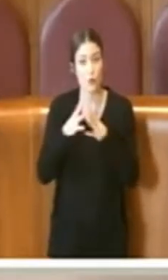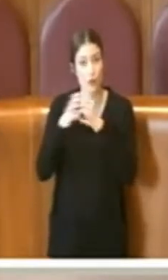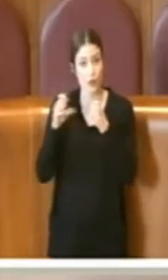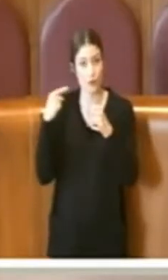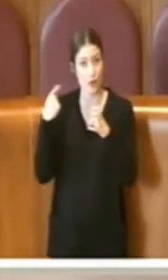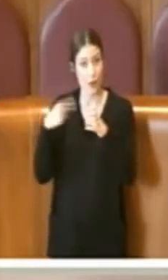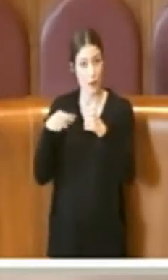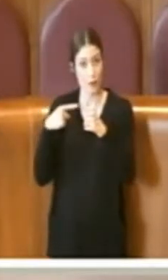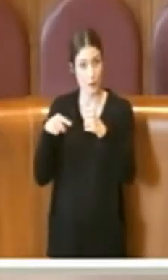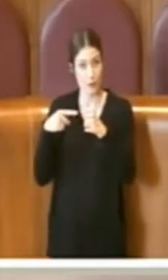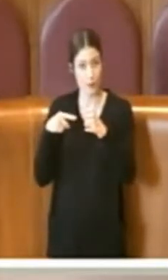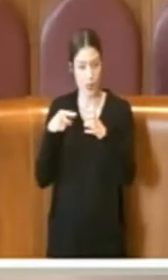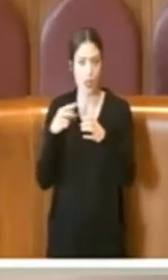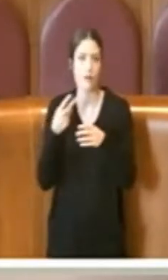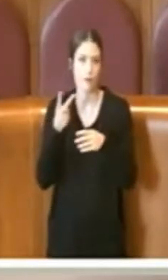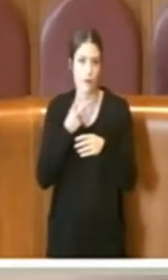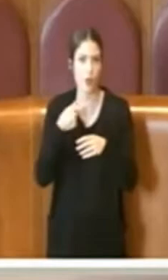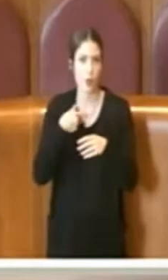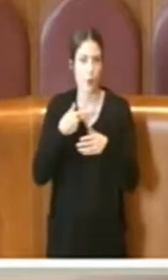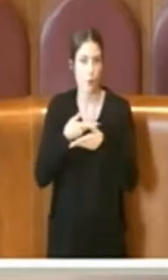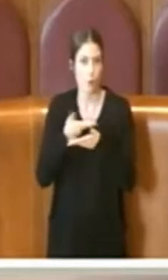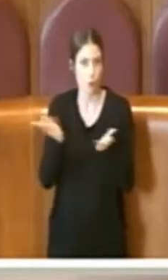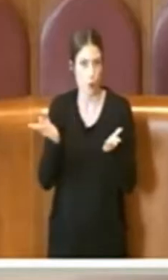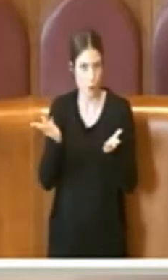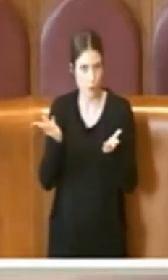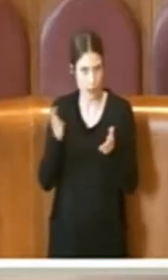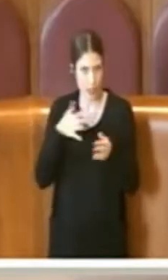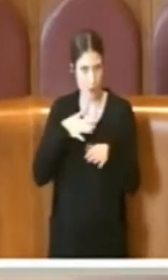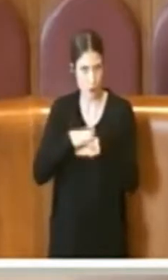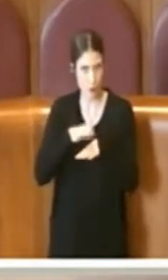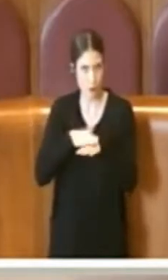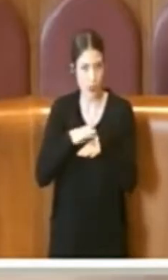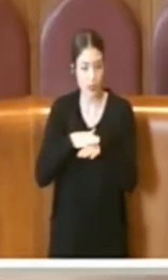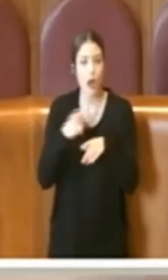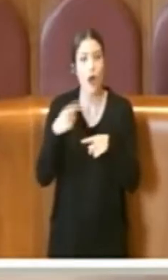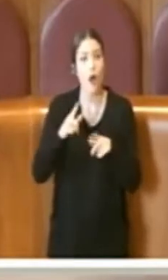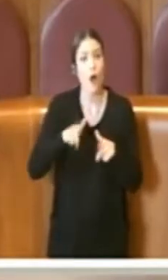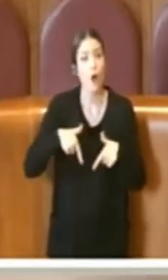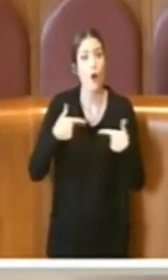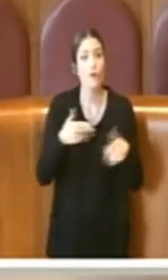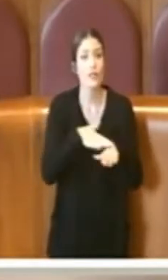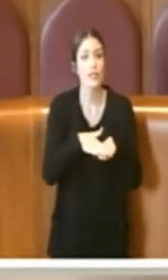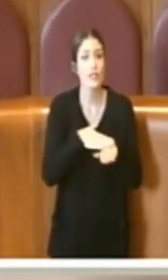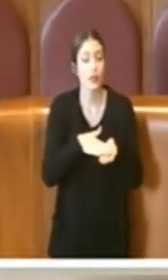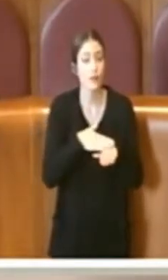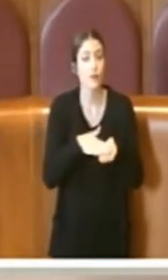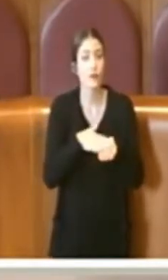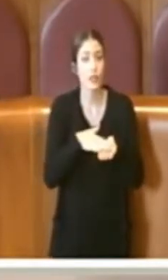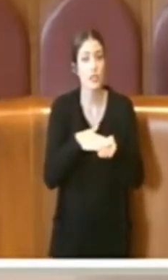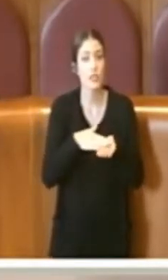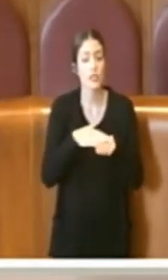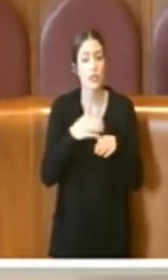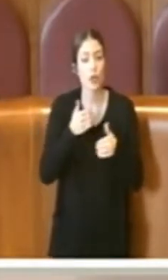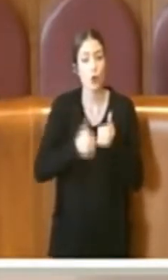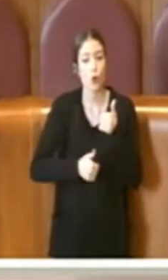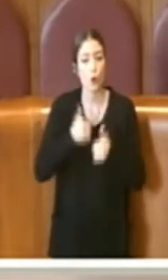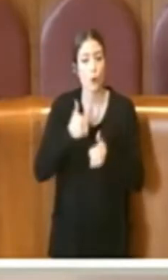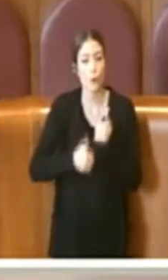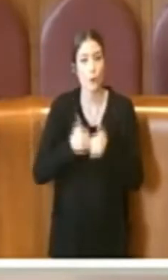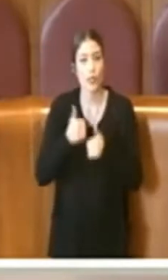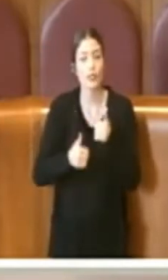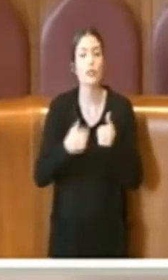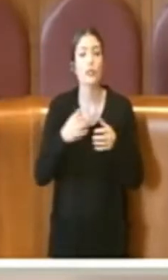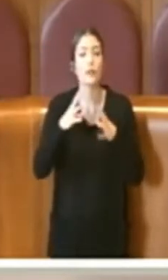pubblica offrano servizi competitivi sotto tutti i punti di vista. Gli impianti sportivi sono